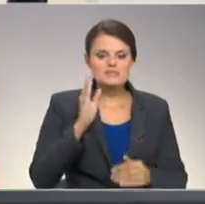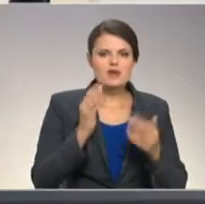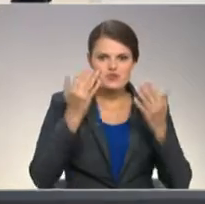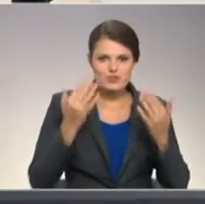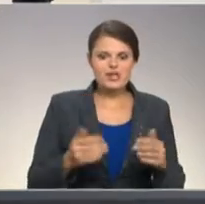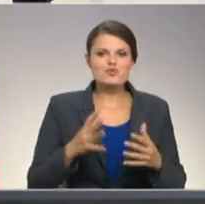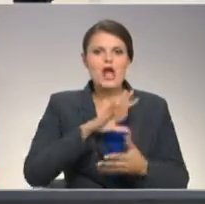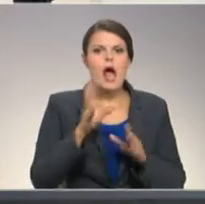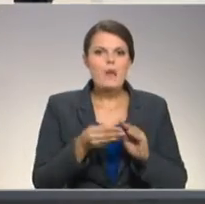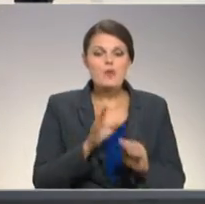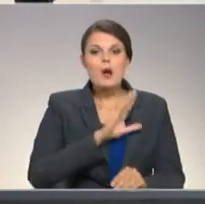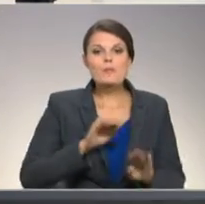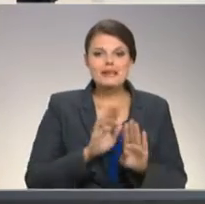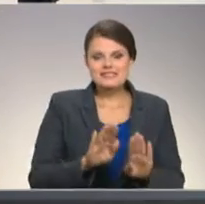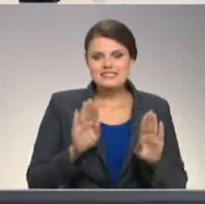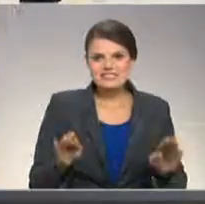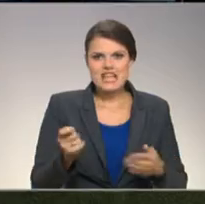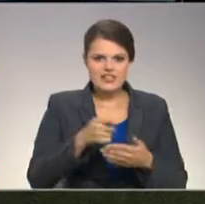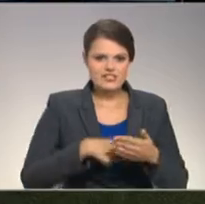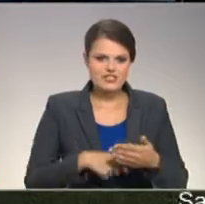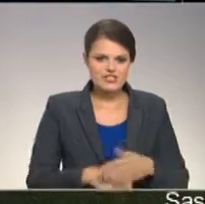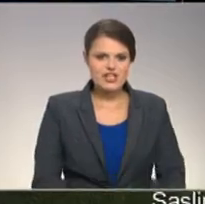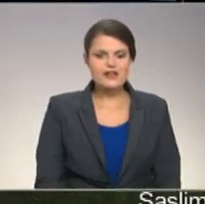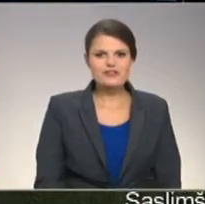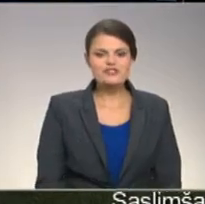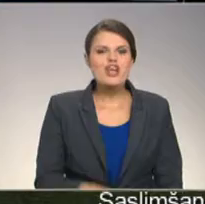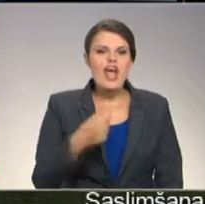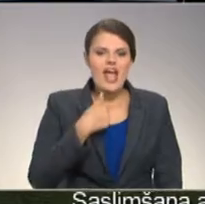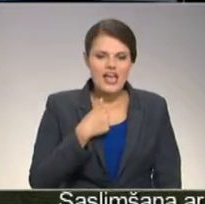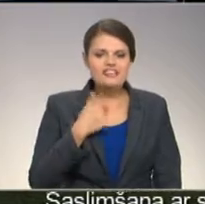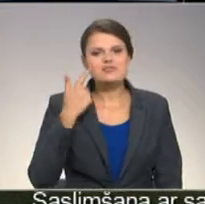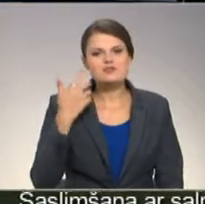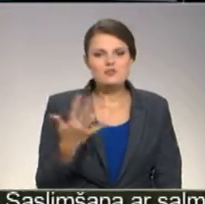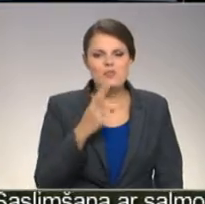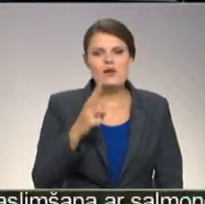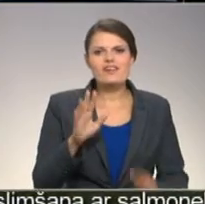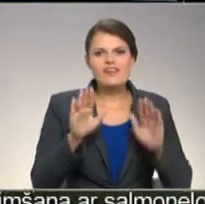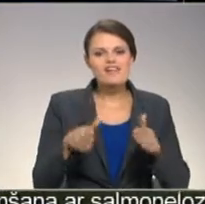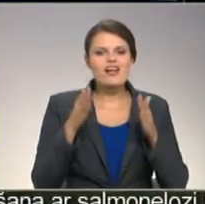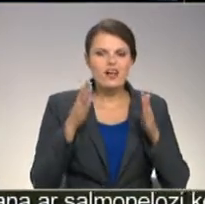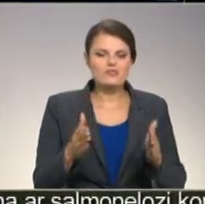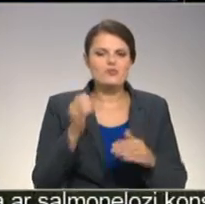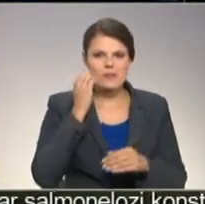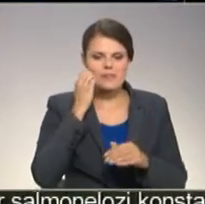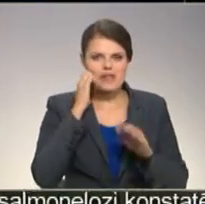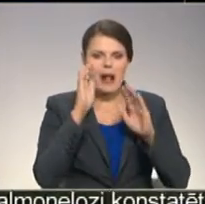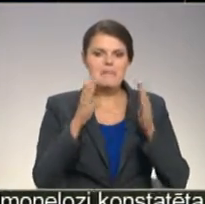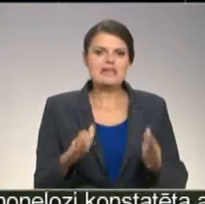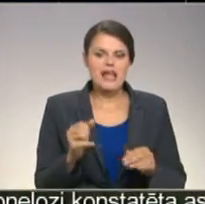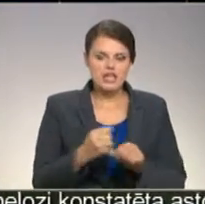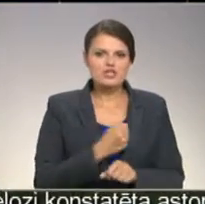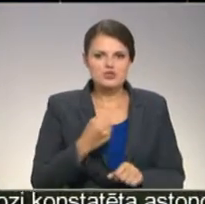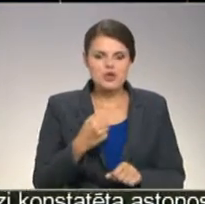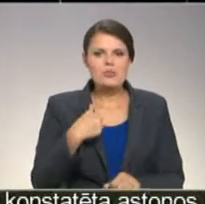rezultāti tiks apkopot pēc izstādes slēgšanas. Es domāju, ka varētu būt pieminēklis tomēr.